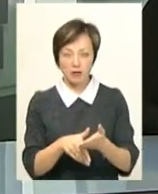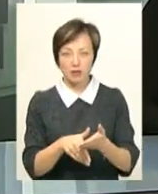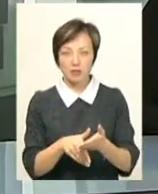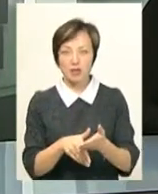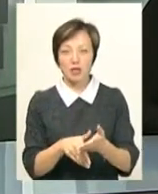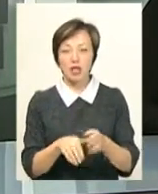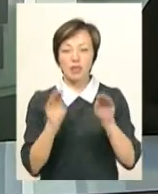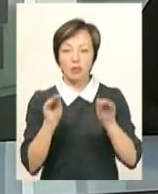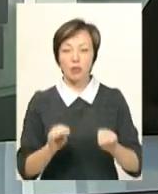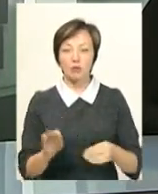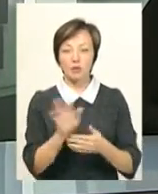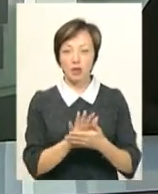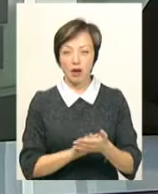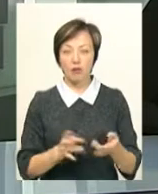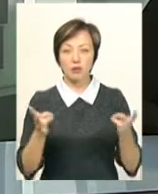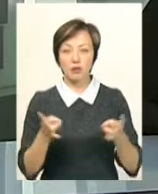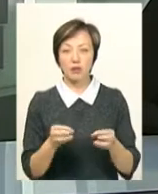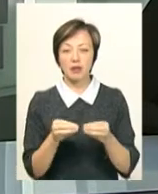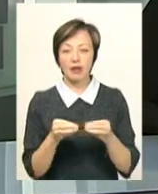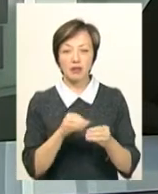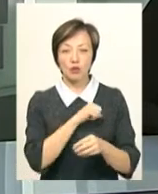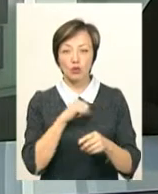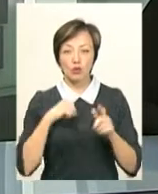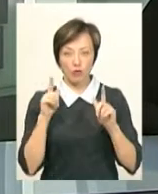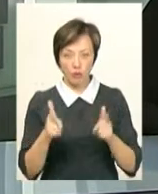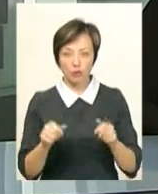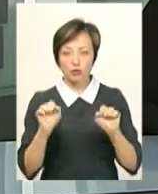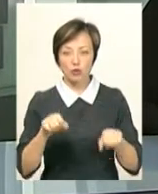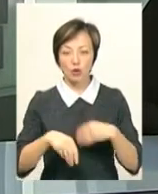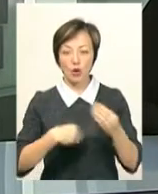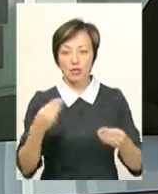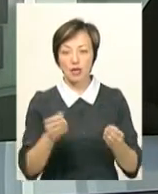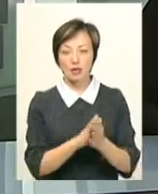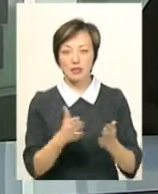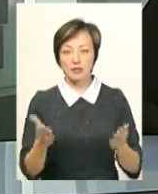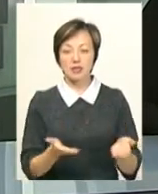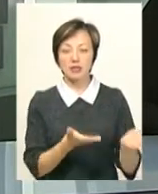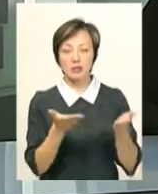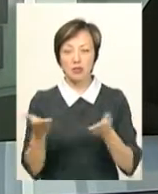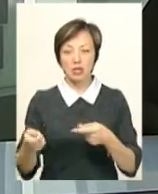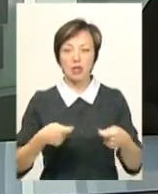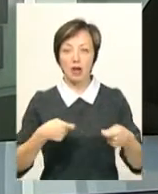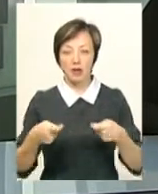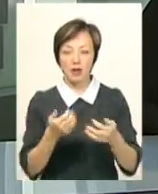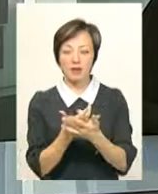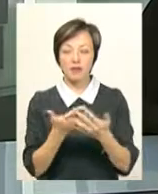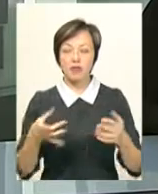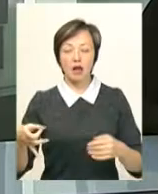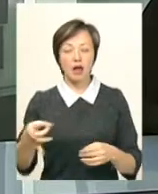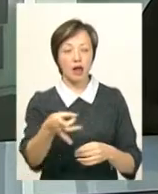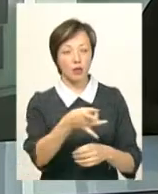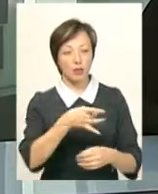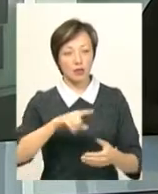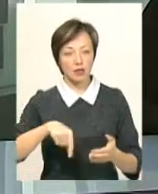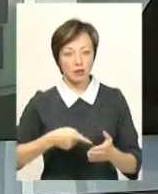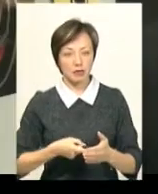заповнили заявку, що потрібно 10 добровольців, які зможуть роздати листівки запрошення на ярмарок у різних мікрорайонах міста.